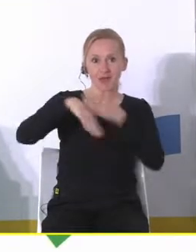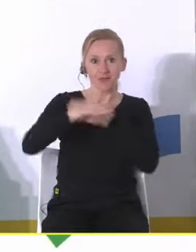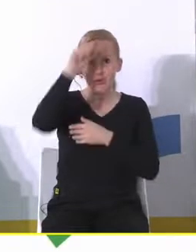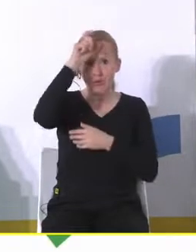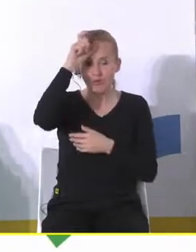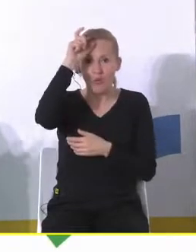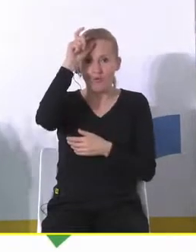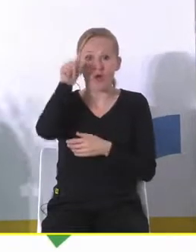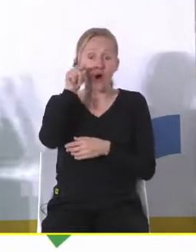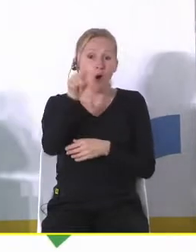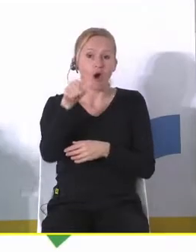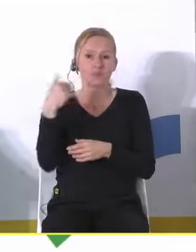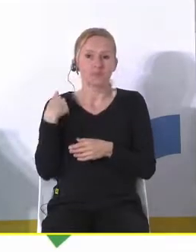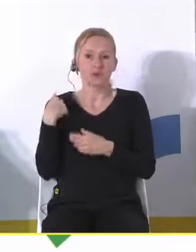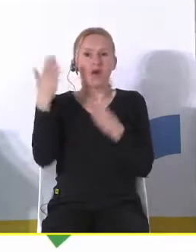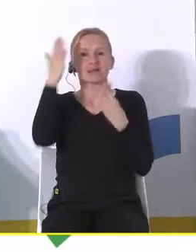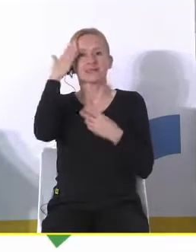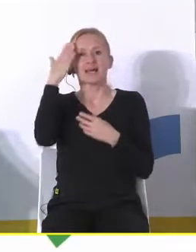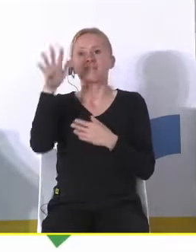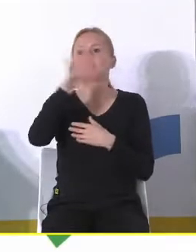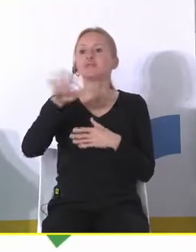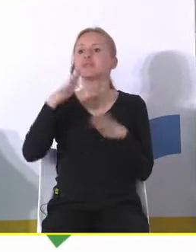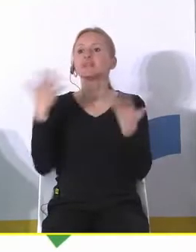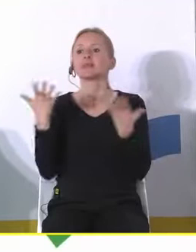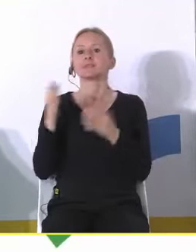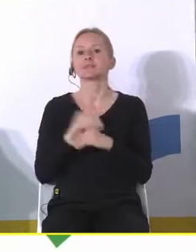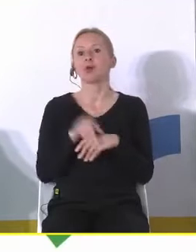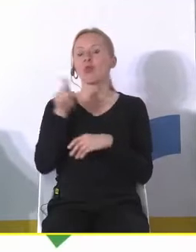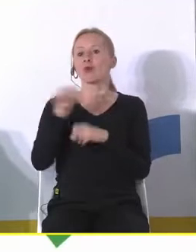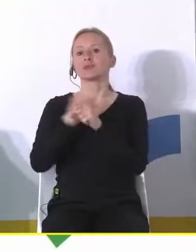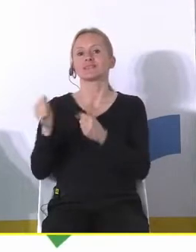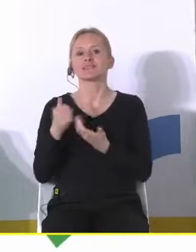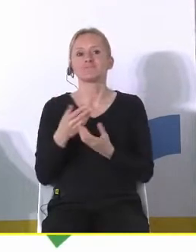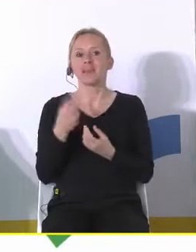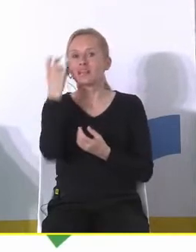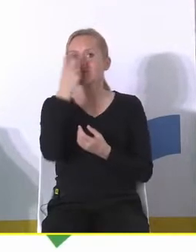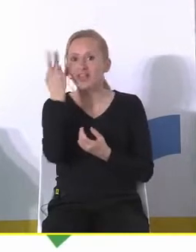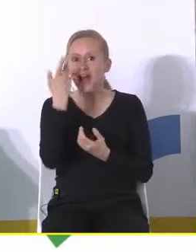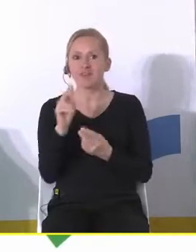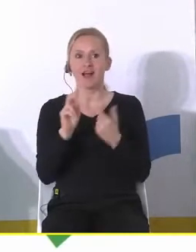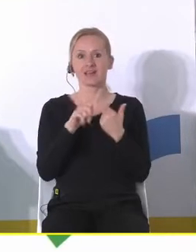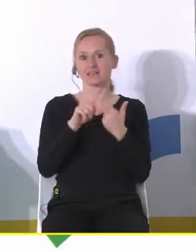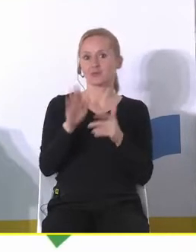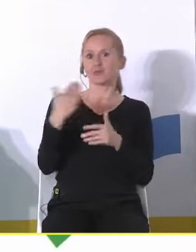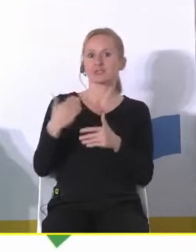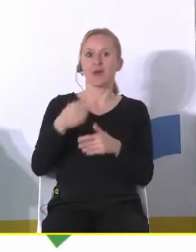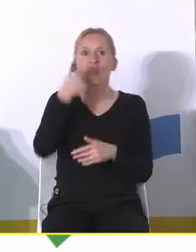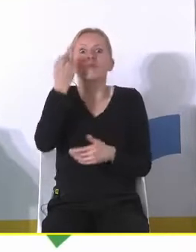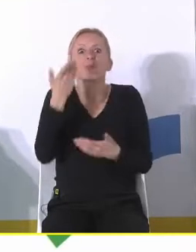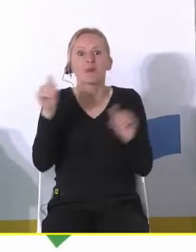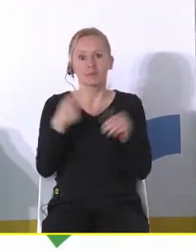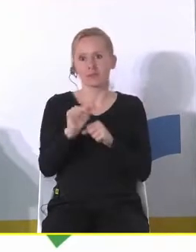człowiek który został doceniony nawet tam jest to aspiracyjne z jednej strony ale z drugiej strony buduje dumę